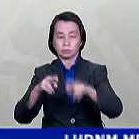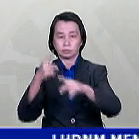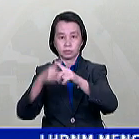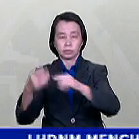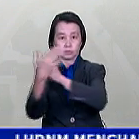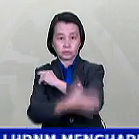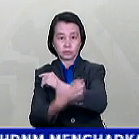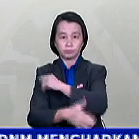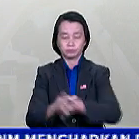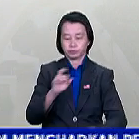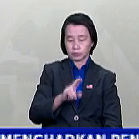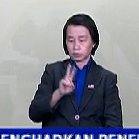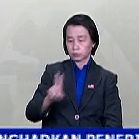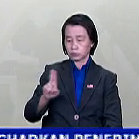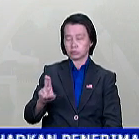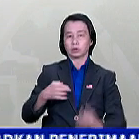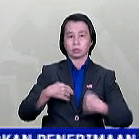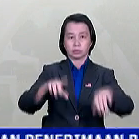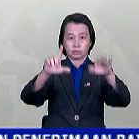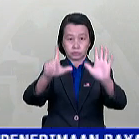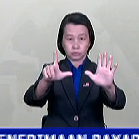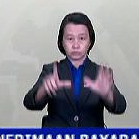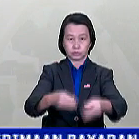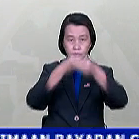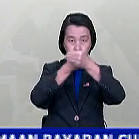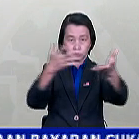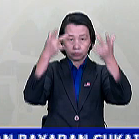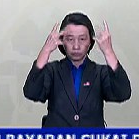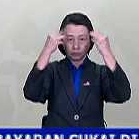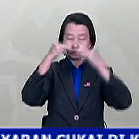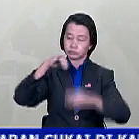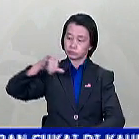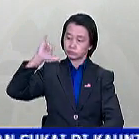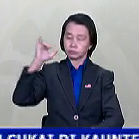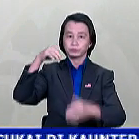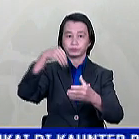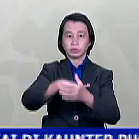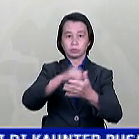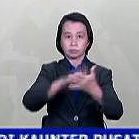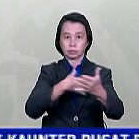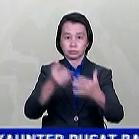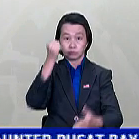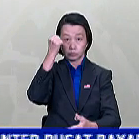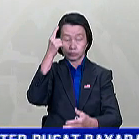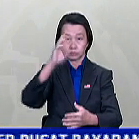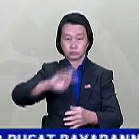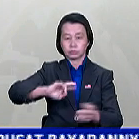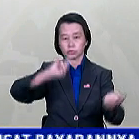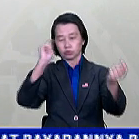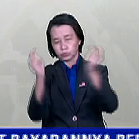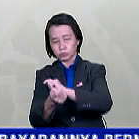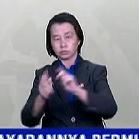Parti merupakan antara tujuh perkara yang diumumkan Perdana Menteri semalam dalam rangka persefahaman rentas parti.